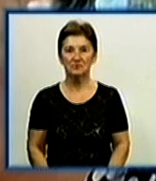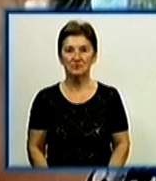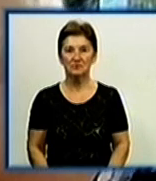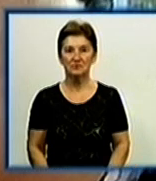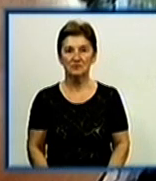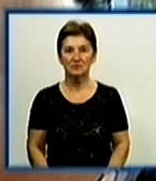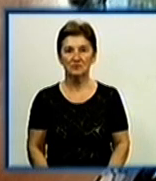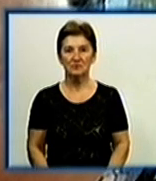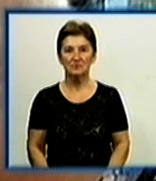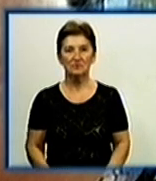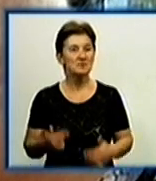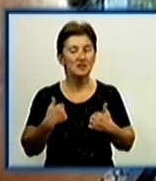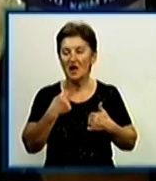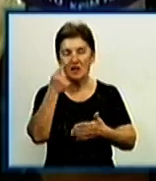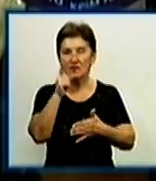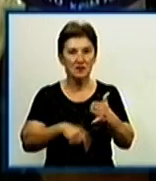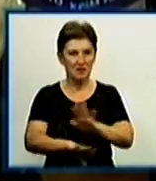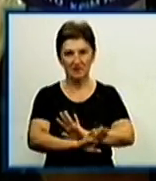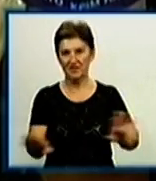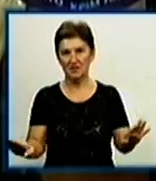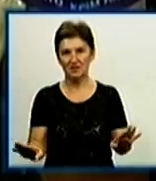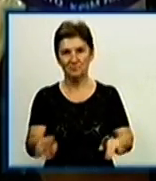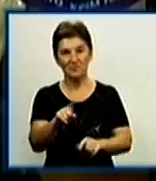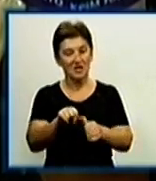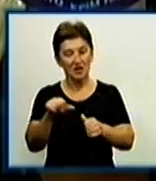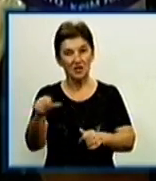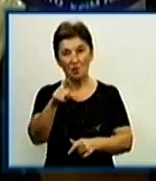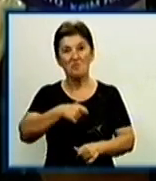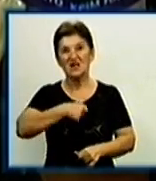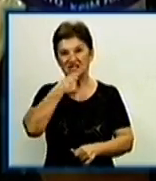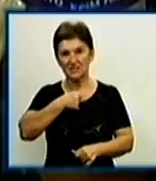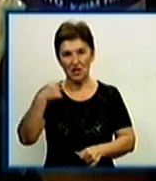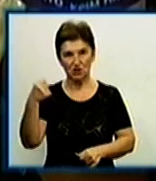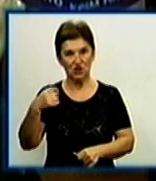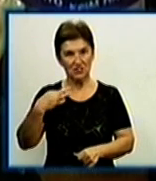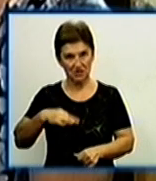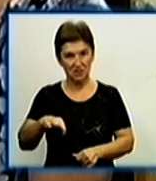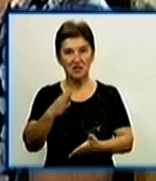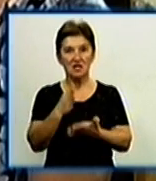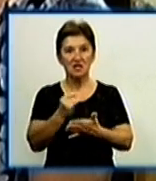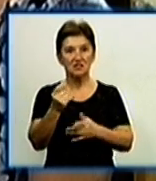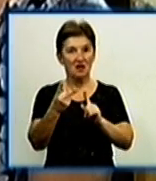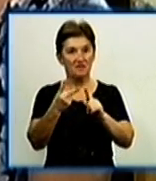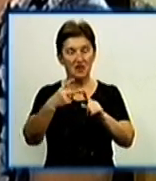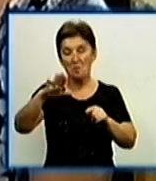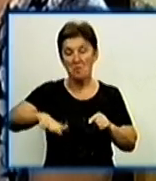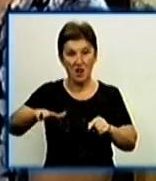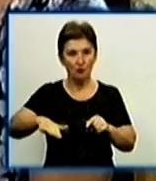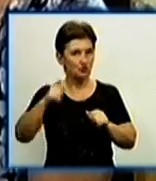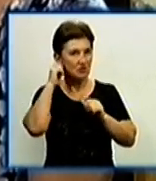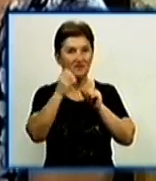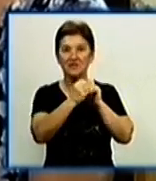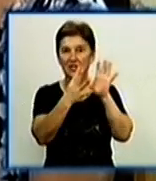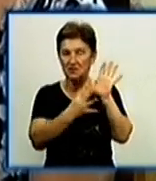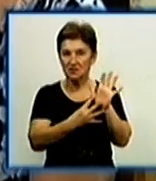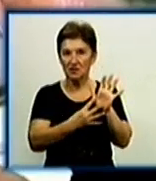Ну, я цього все одно не вірю. Крім старшого сина Максима, у зоні бойових дій перебував і молодший – 19-річний Сашко. Зараз